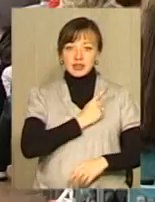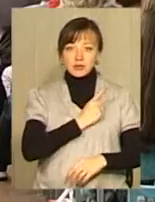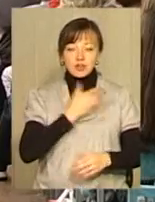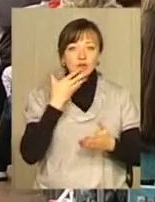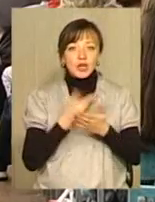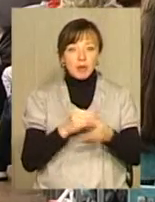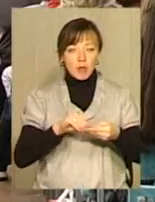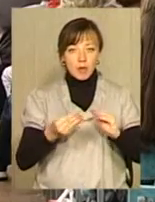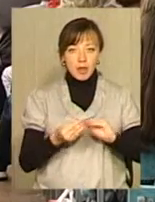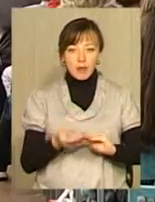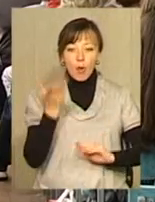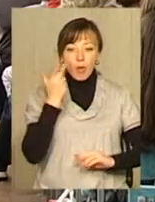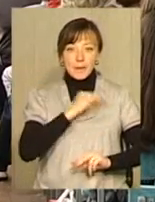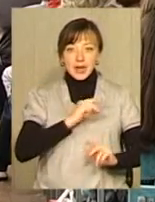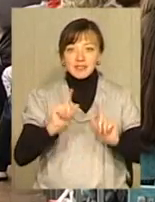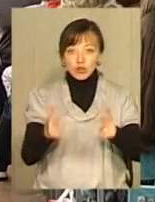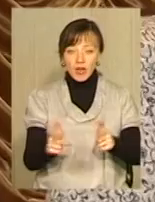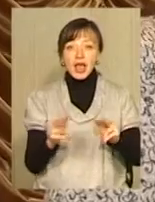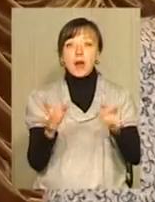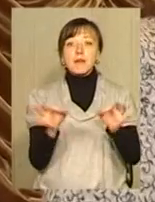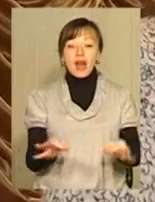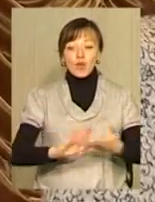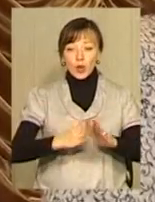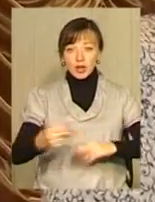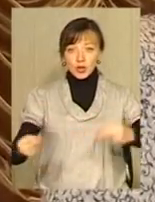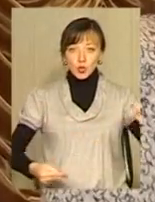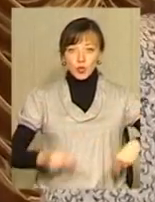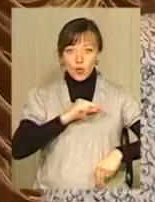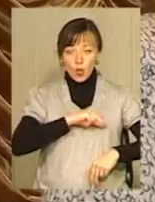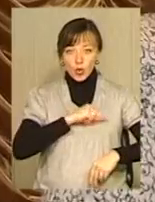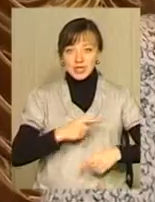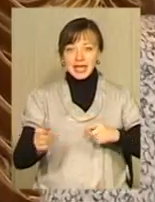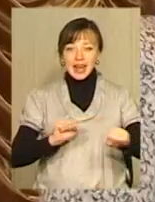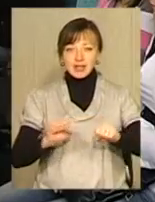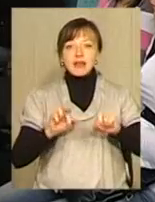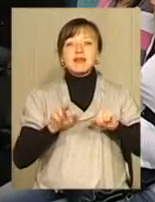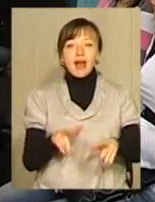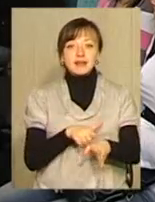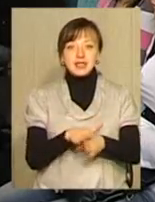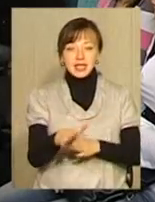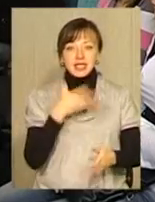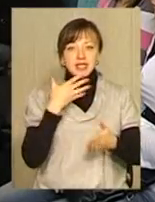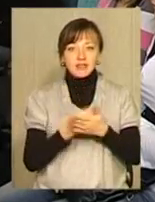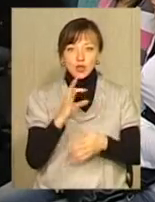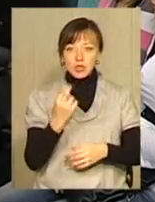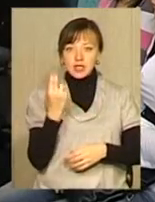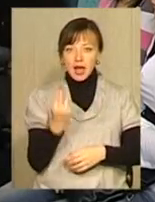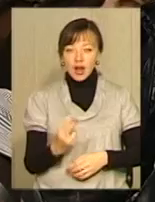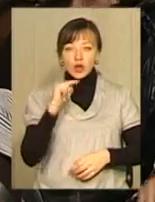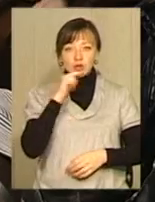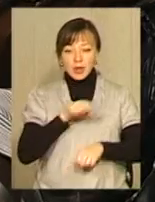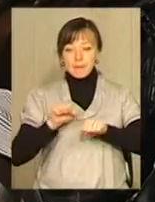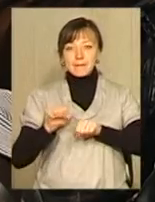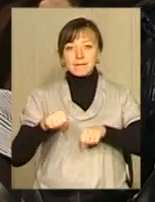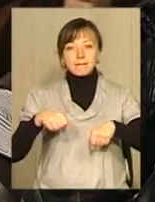своїми проблемами при працевлаштуванні, як правильно укласти трудову угоду з керівництвом, як здійснити свій соціально-економічний та правовий захист,